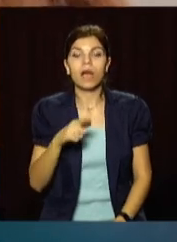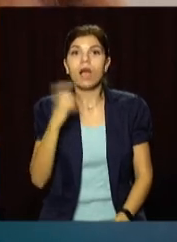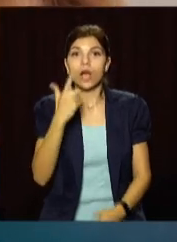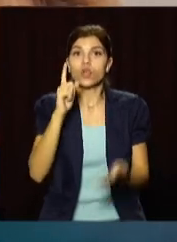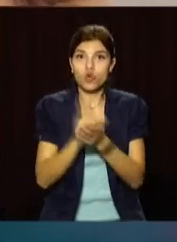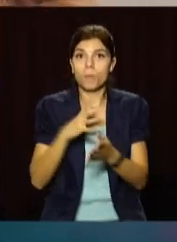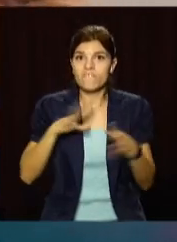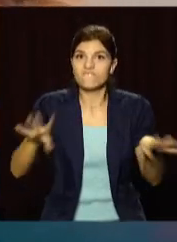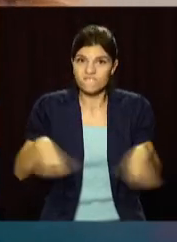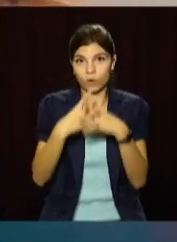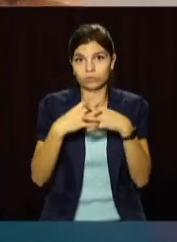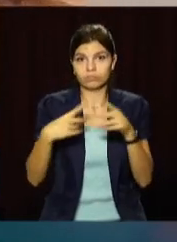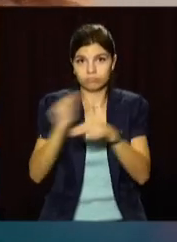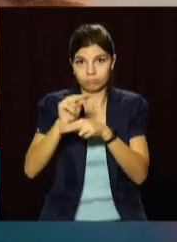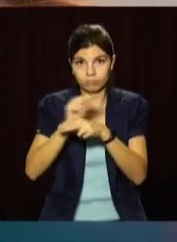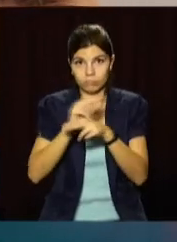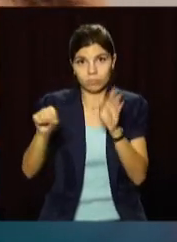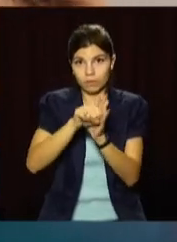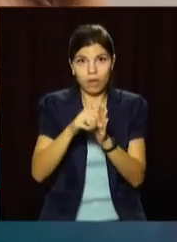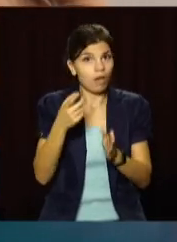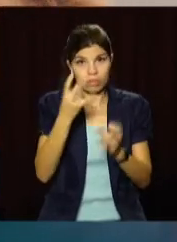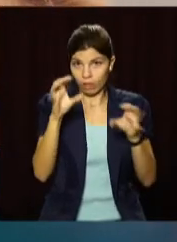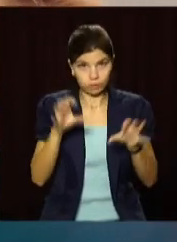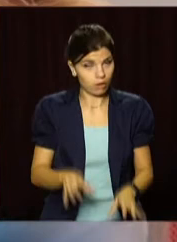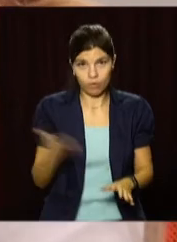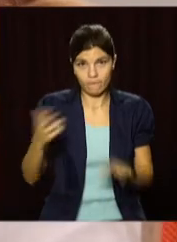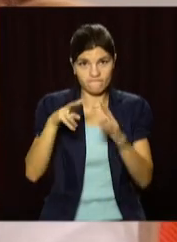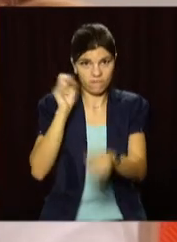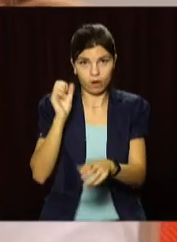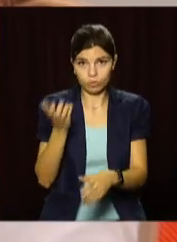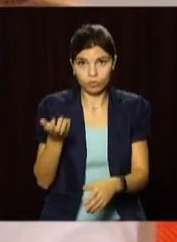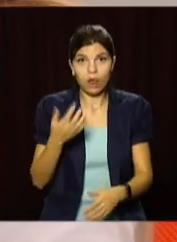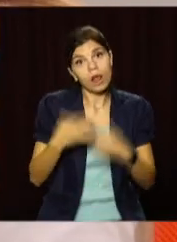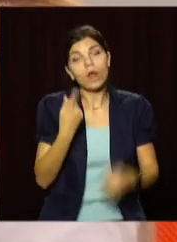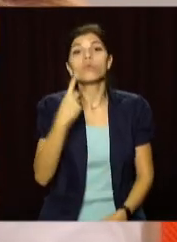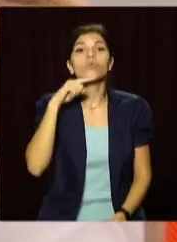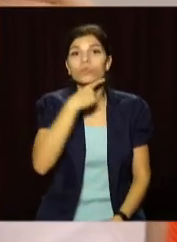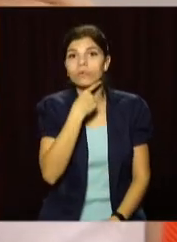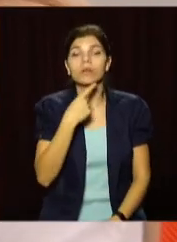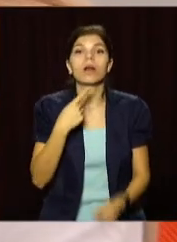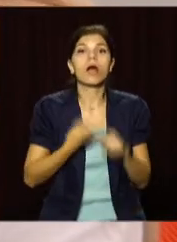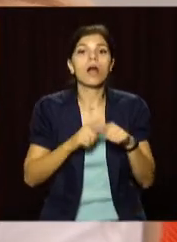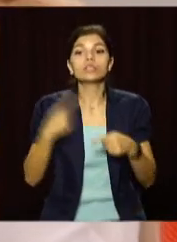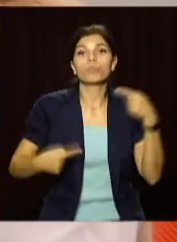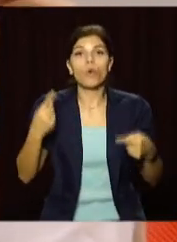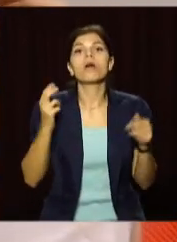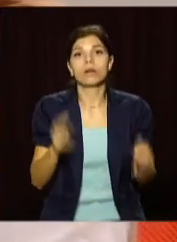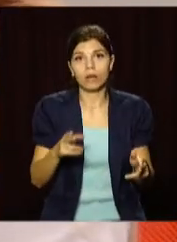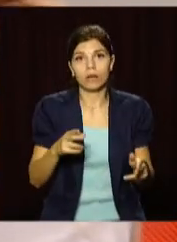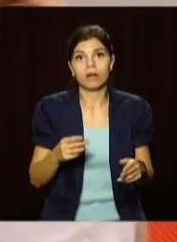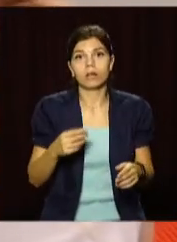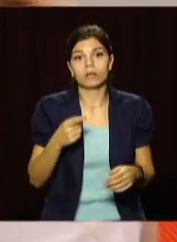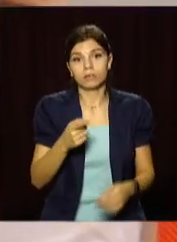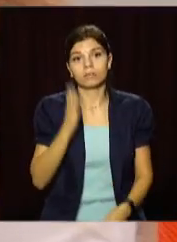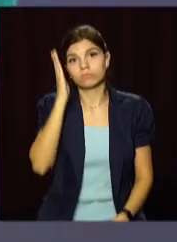газопостачання, якщо було воно припинено незаконно, або ж у вас є єдиний варіант вирішення цього спору, це, в принципі,